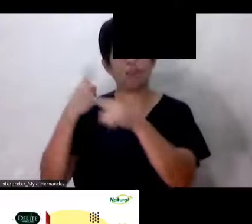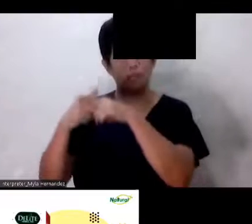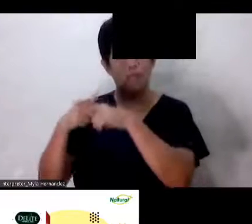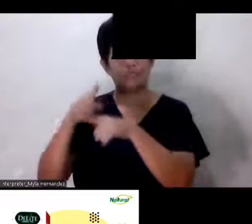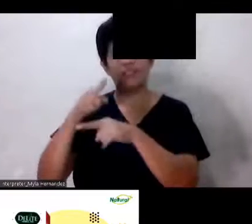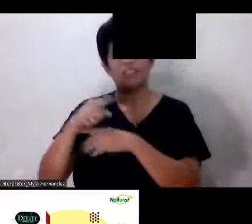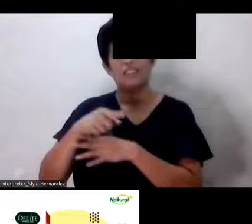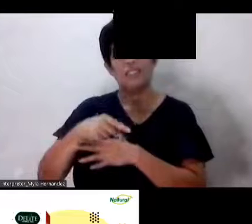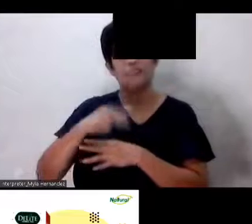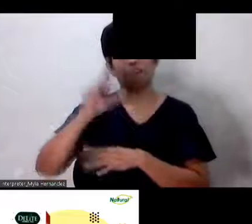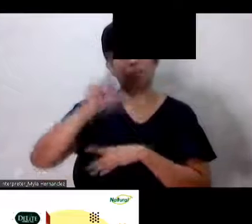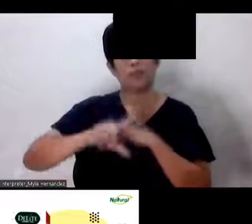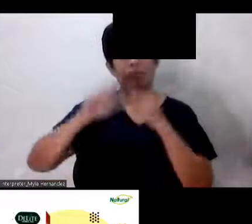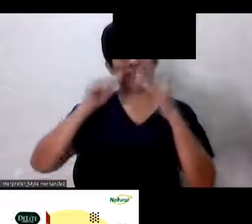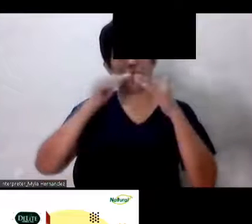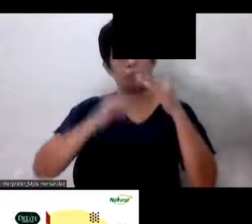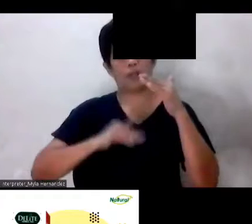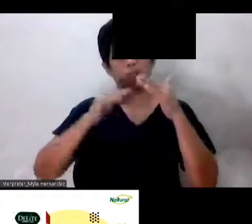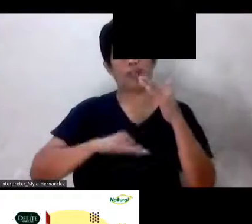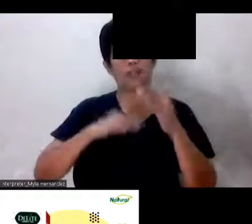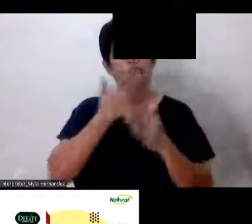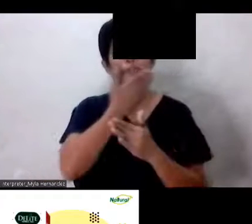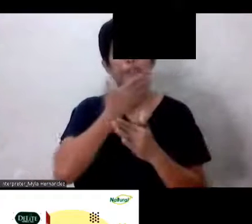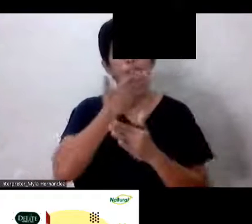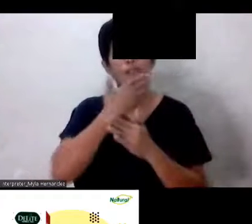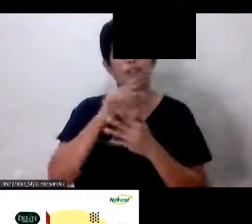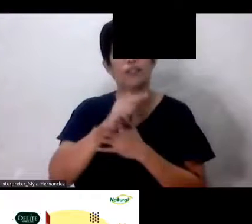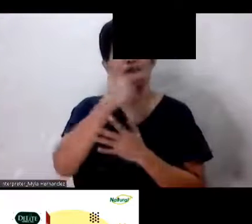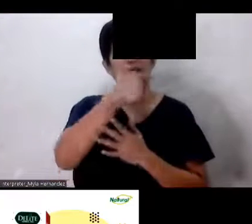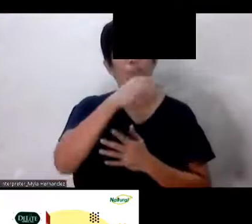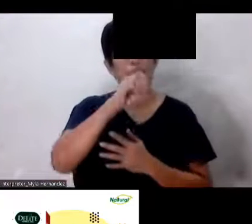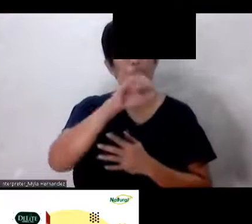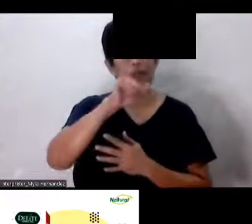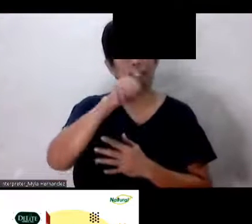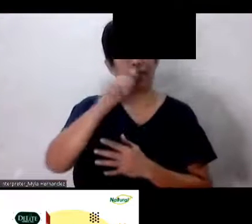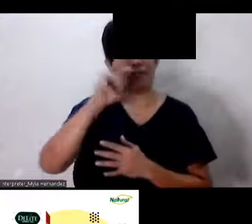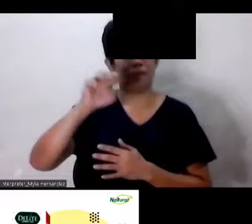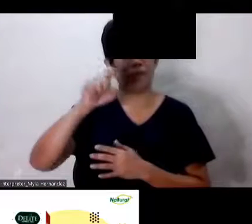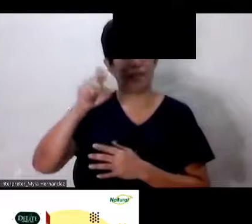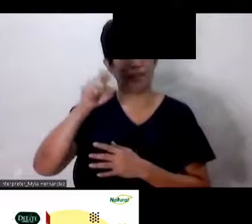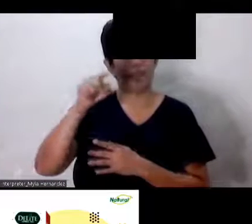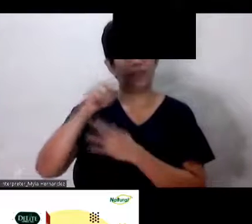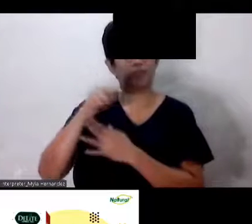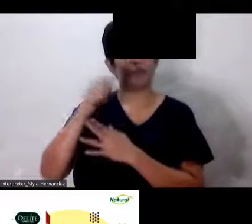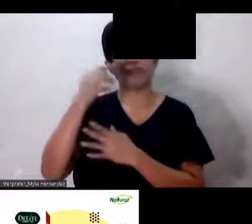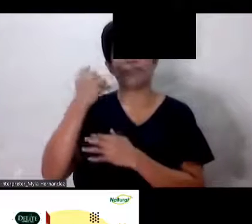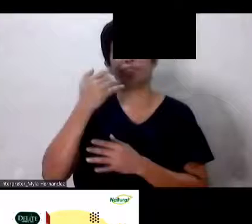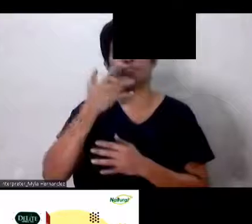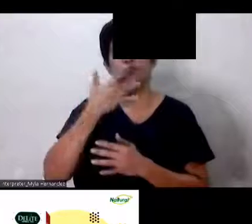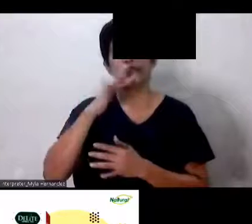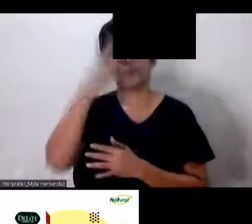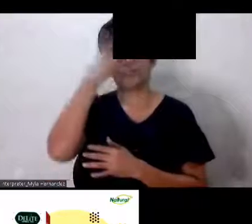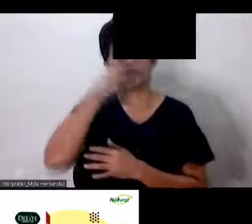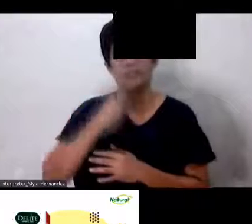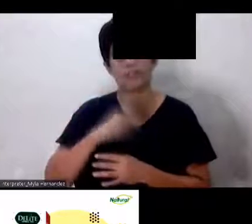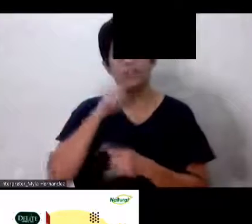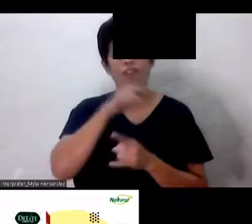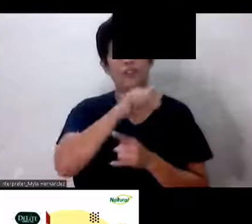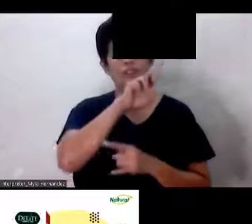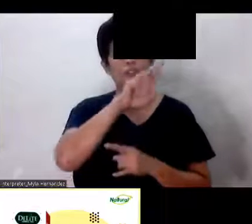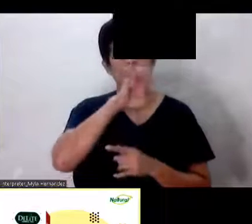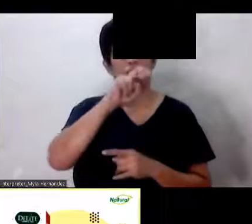ko po Iniinom Guya Max Masarap tulog ko Renaline Sa gabi ko iniinom Na wala na po Ang liver stone ko Wow